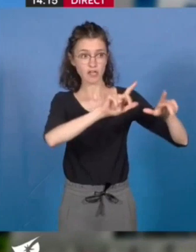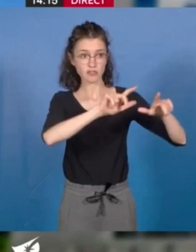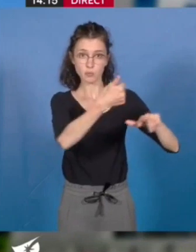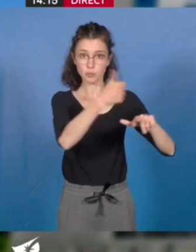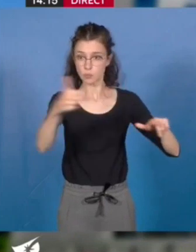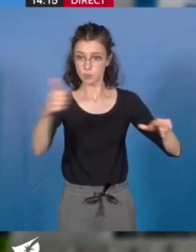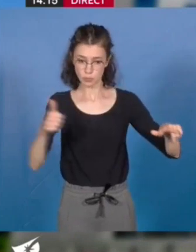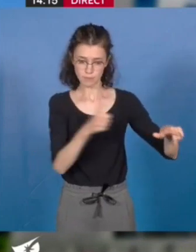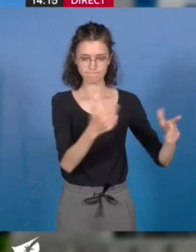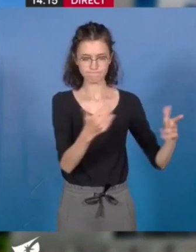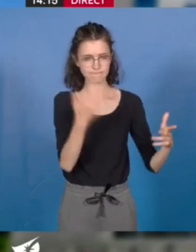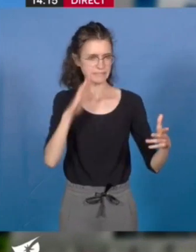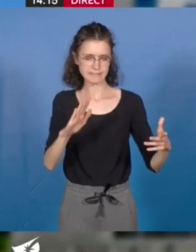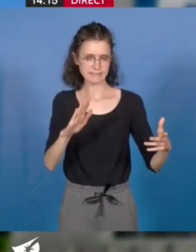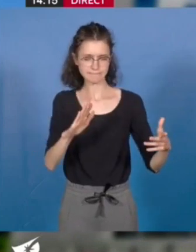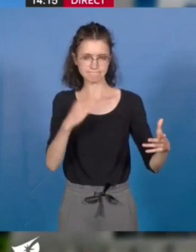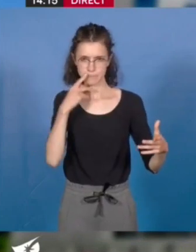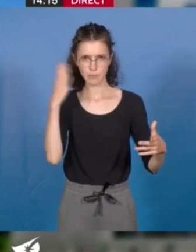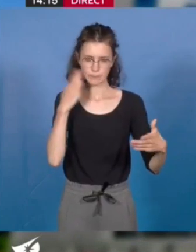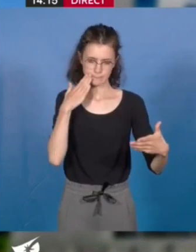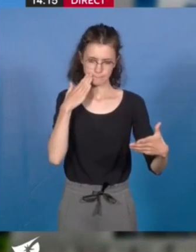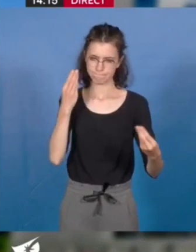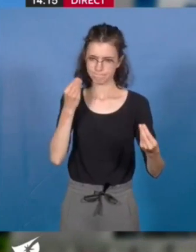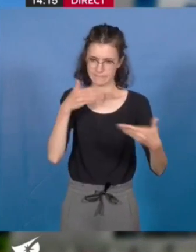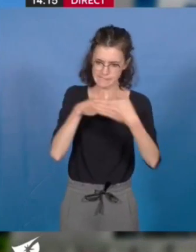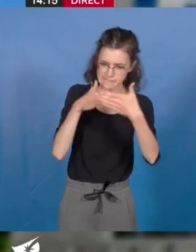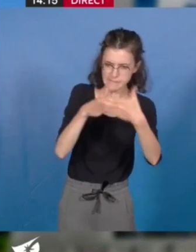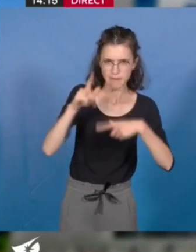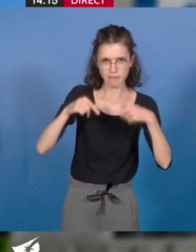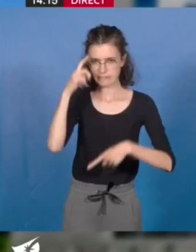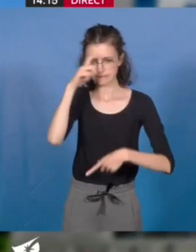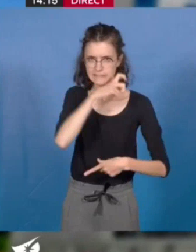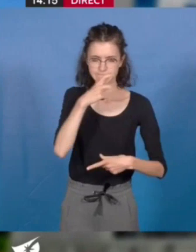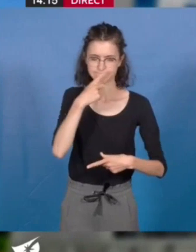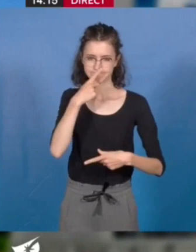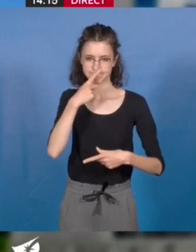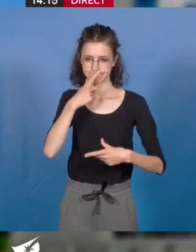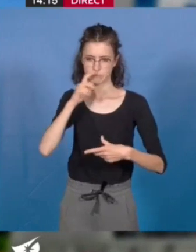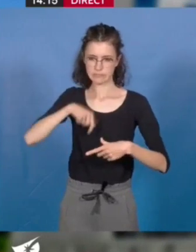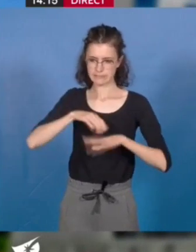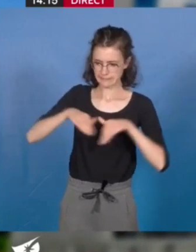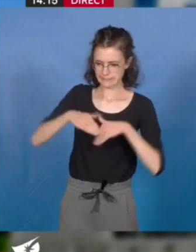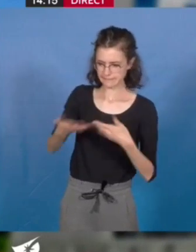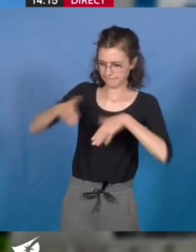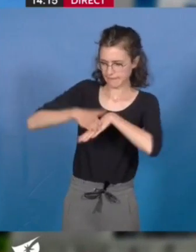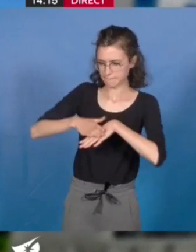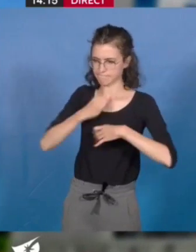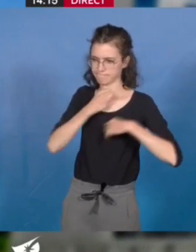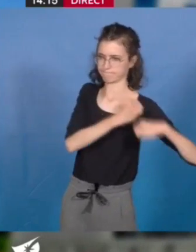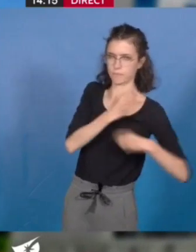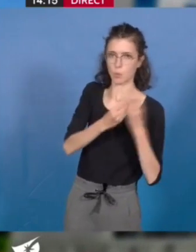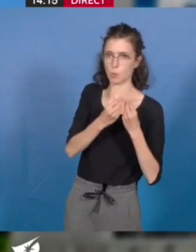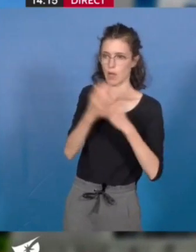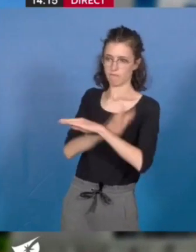propos et les difficultés auxquelles elle est confrontée lorsqu'il y a une fermeture contrainte ou programmée. Pour revenir à la piscine olympique